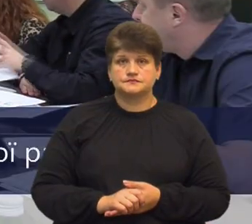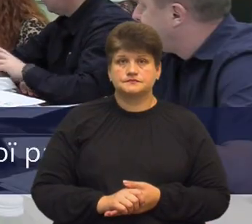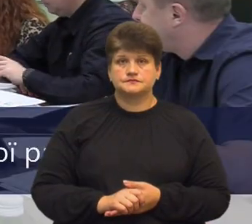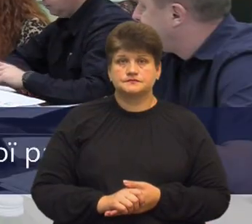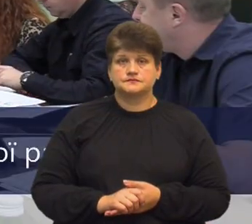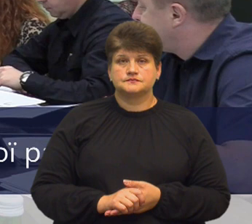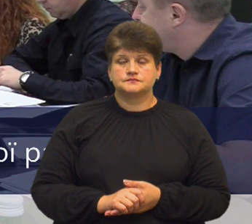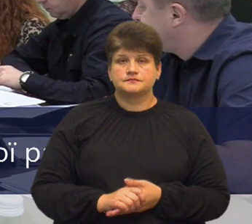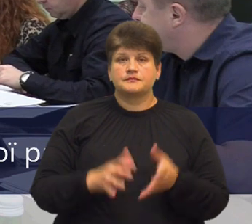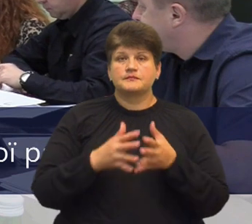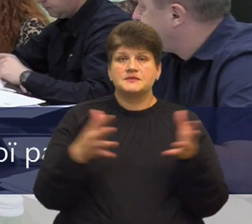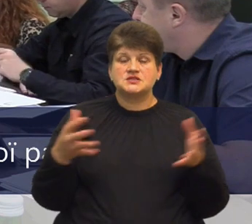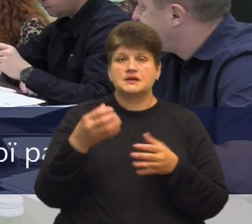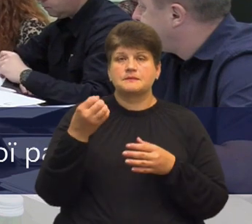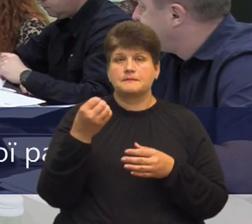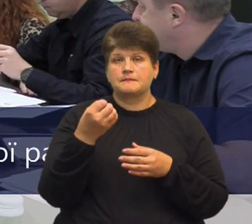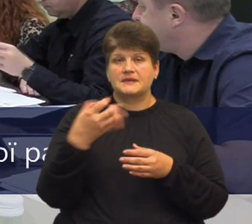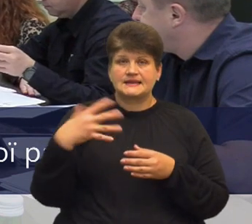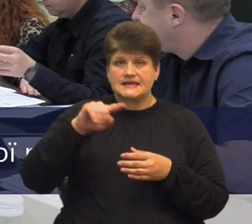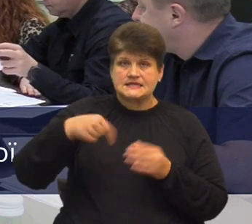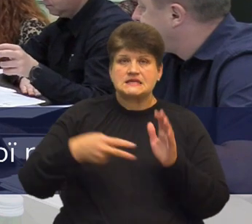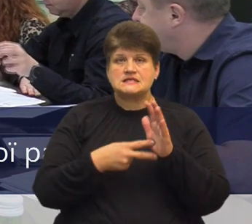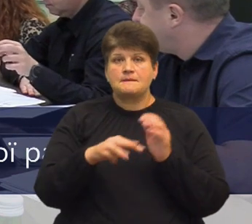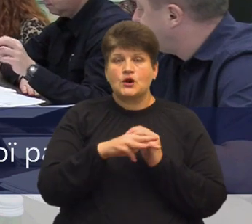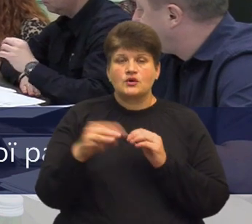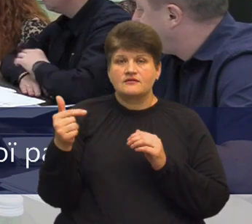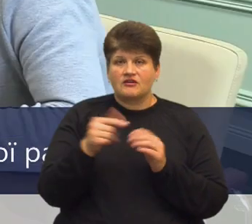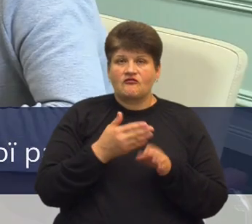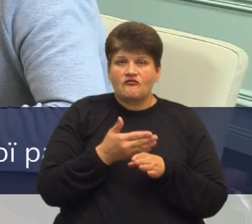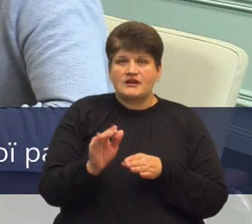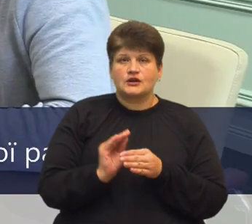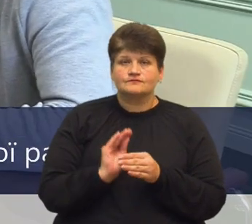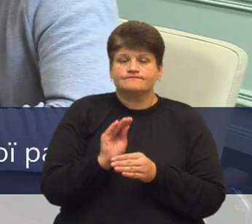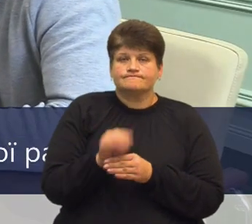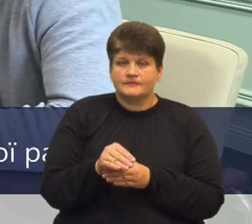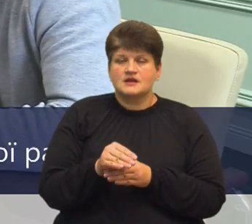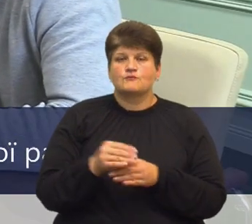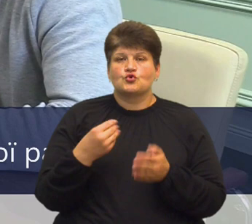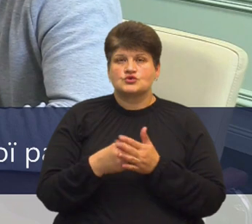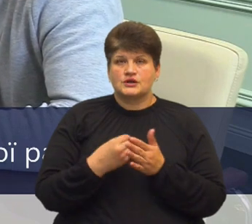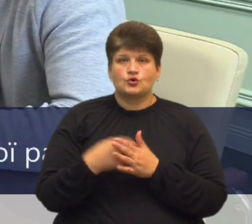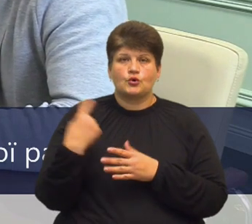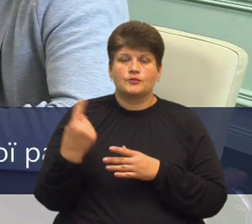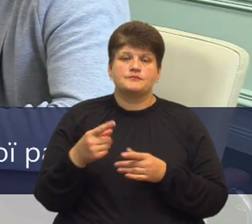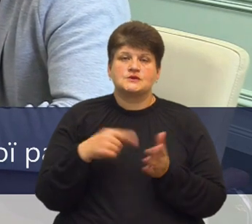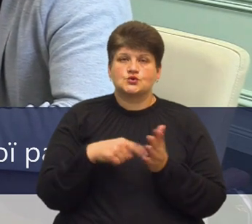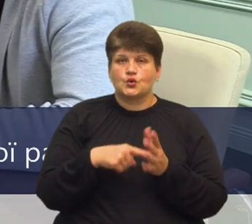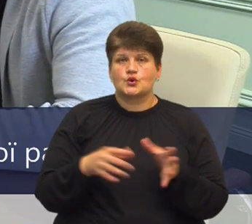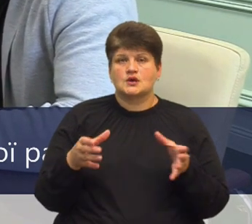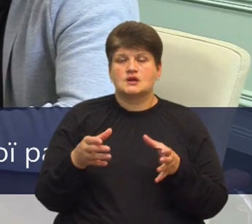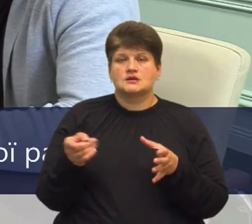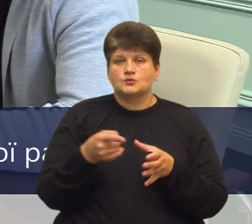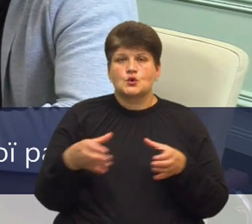Понад 15,7 мільйонів гривень додатково виділять з бюджету Тернопільської громади на допомогу військовим. Таке рішення прийняли на